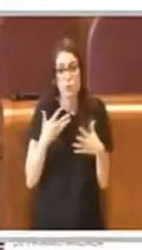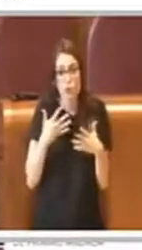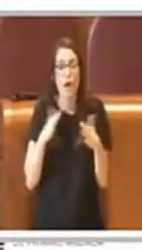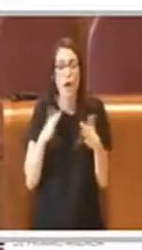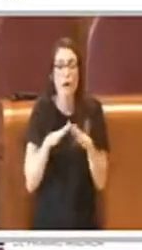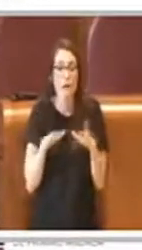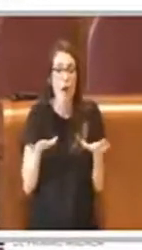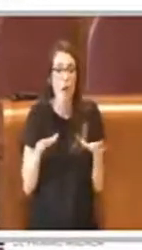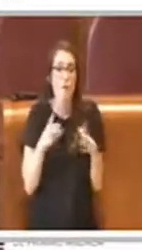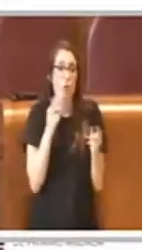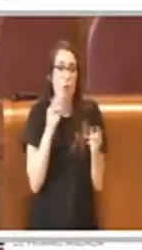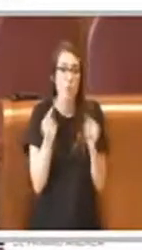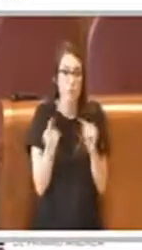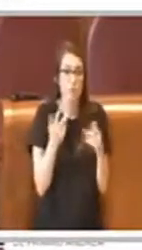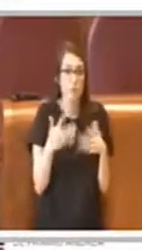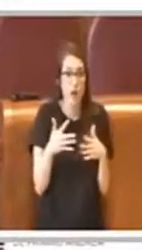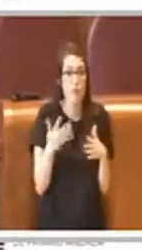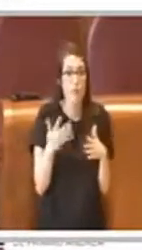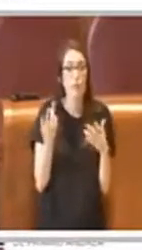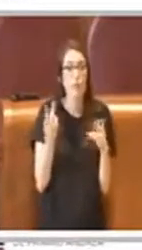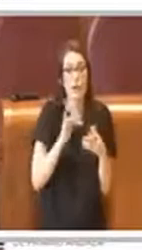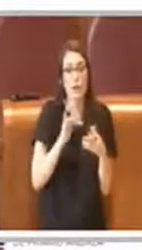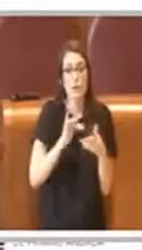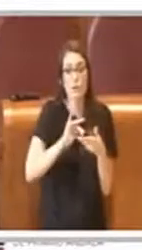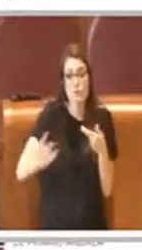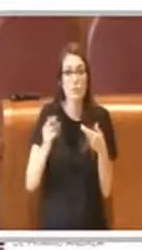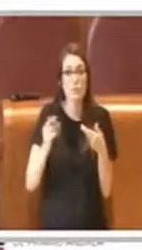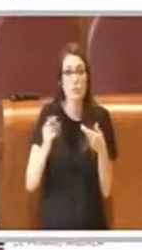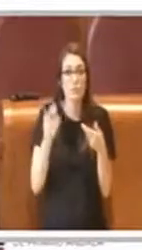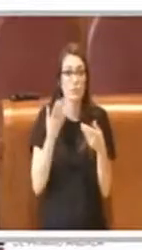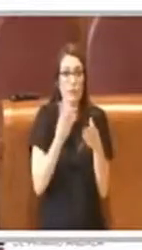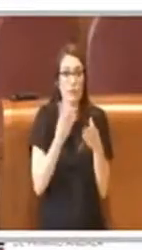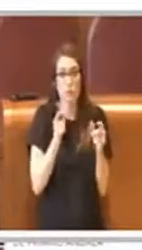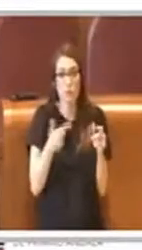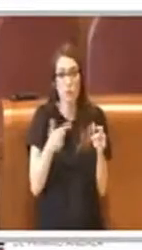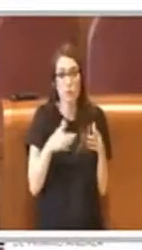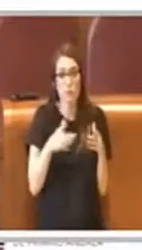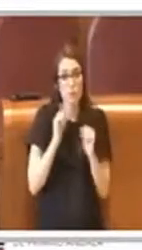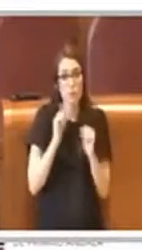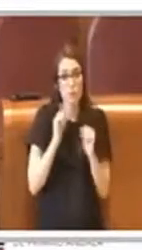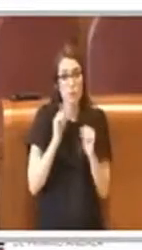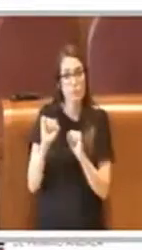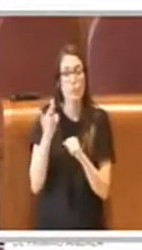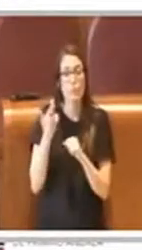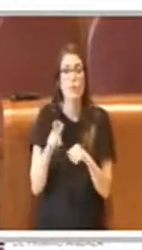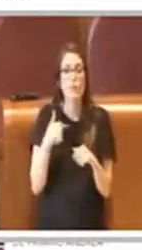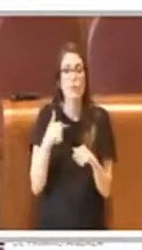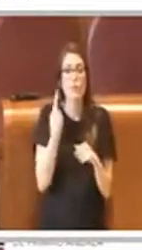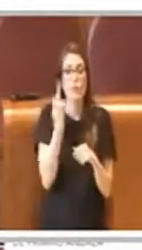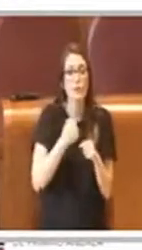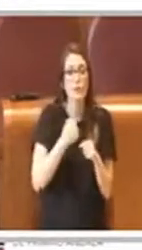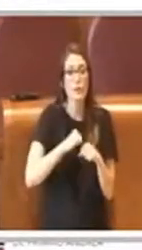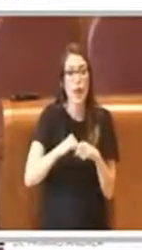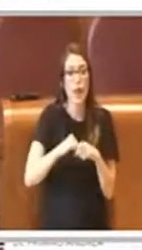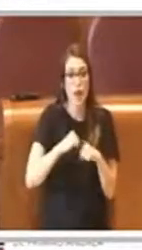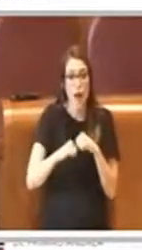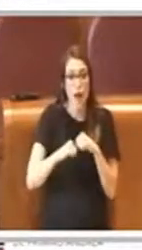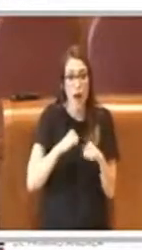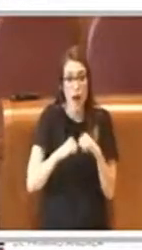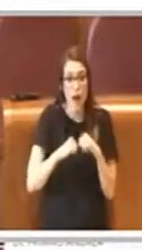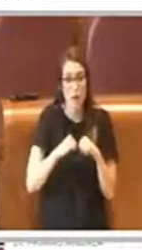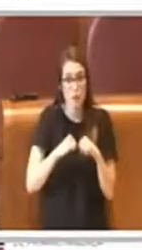dalle consulte stesse, di fatto è stato scartato da più parti, perché pensare che un delegato, poi di fatto qui nell